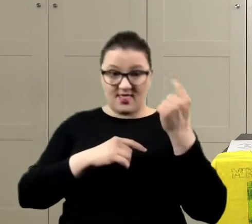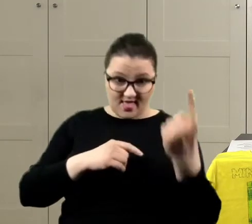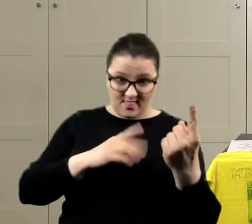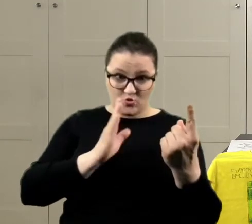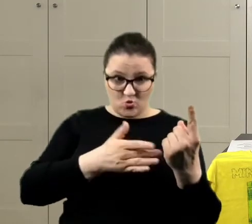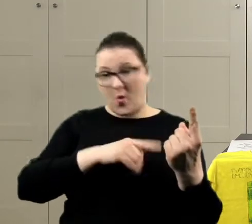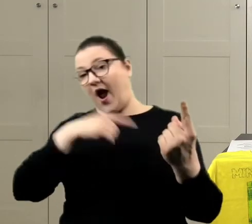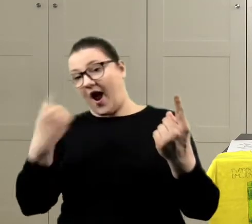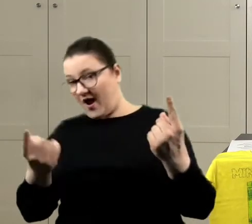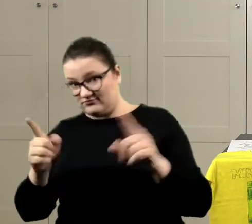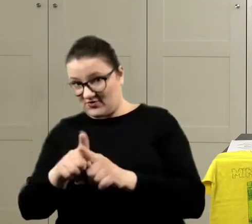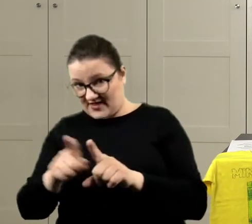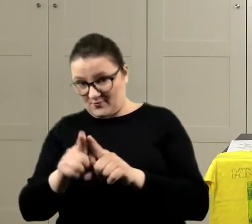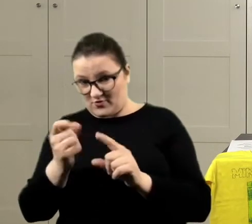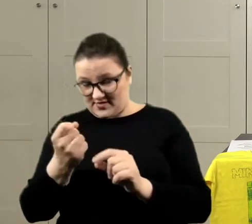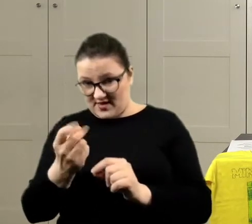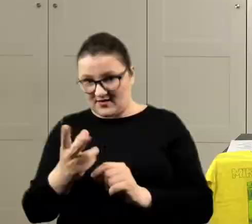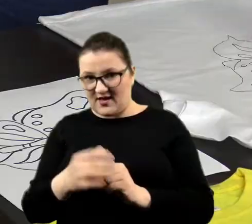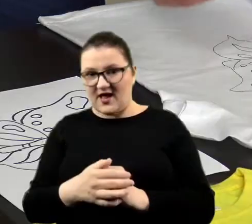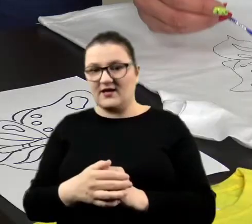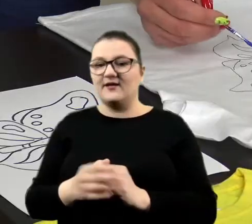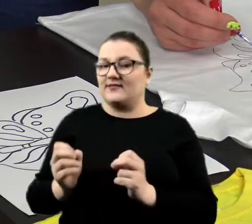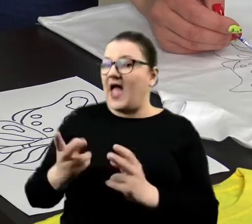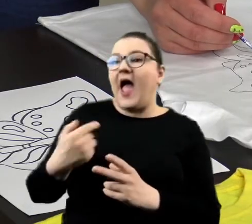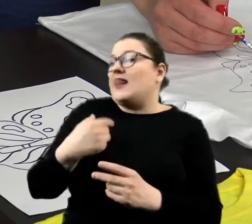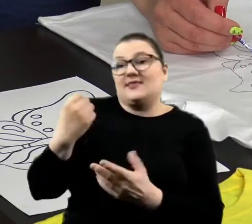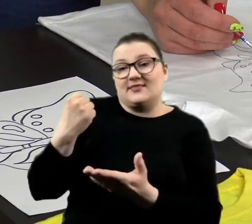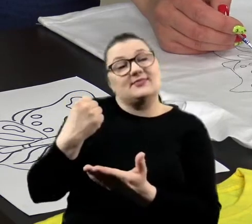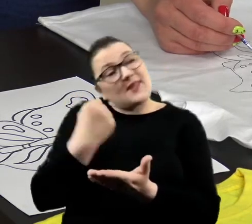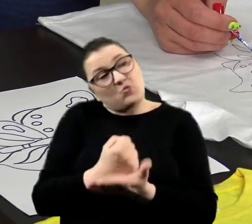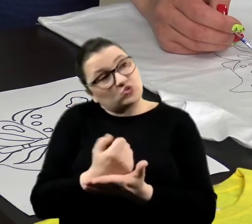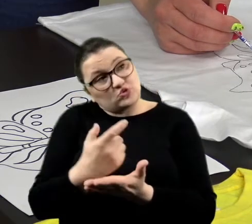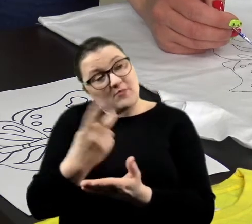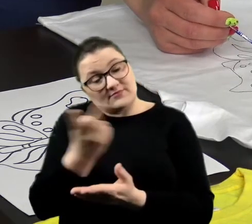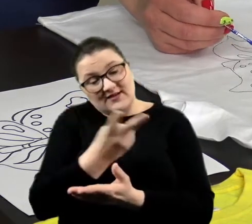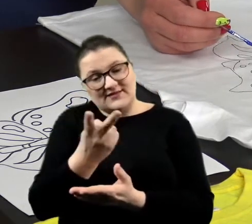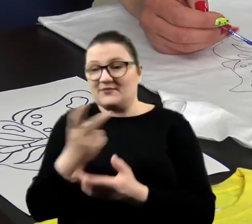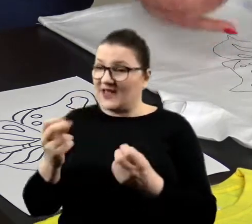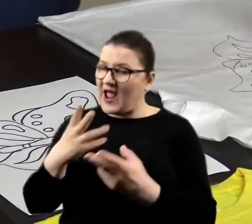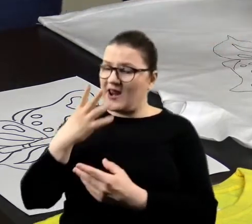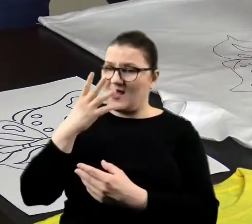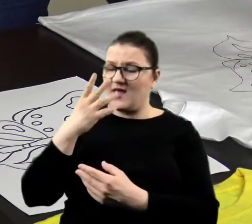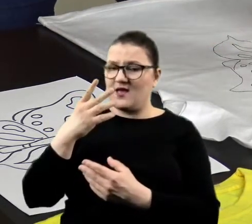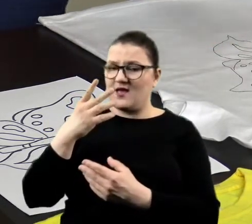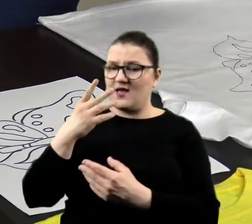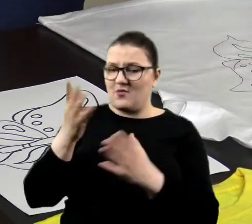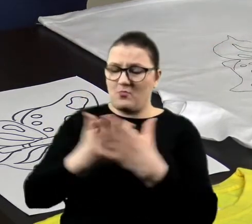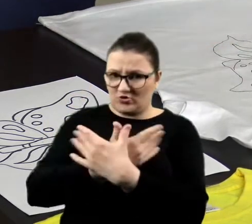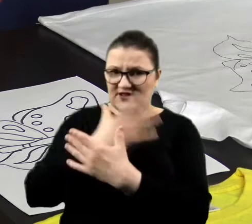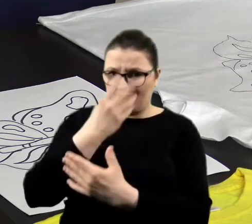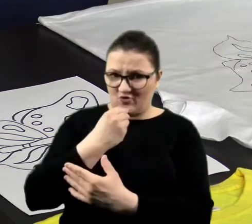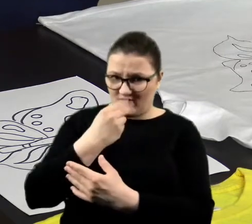kółeczka. Ale nie muszą być z drugiej takie same. No wiesz co, ale motyl tak wygląda. Widziałaś motyla, co ma z jednej strony